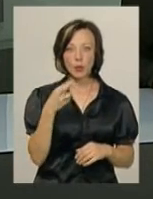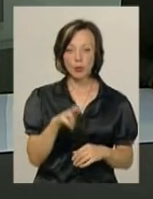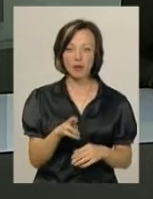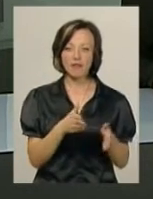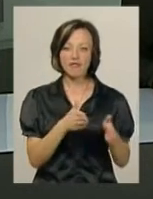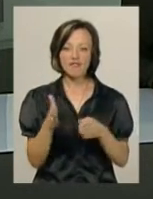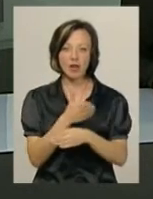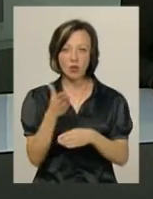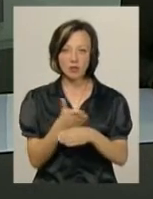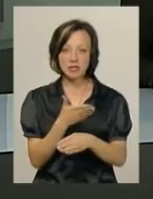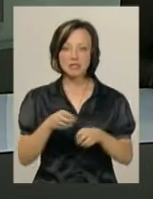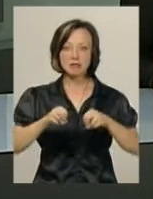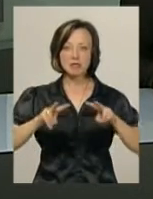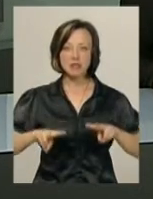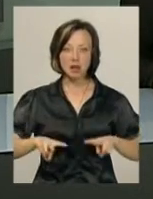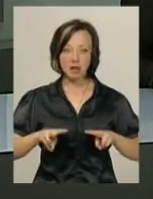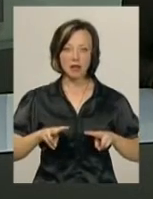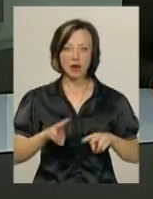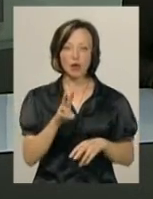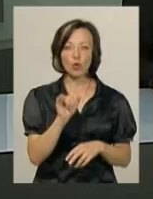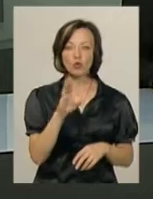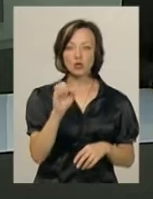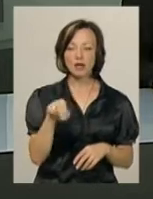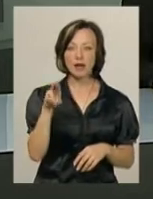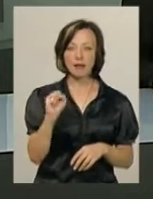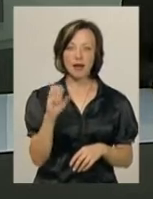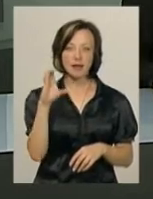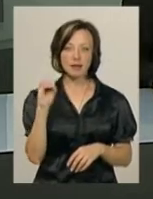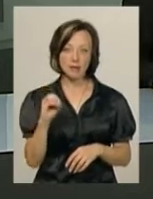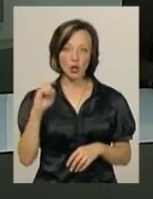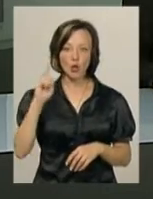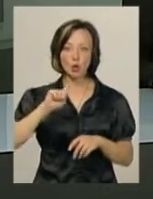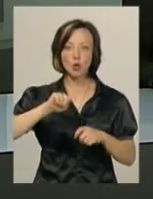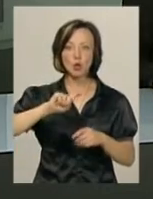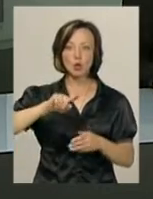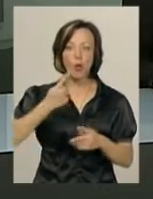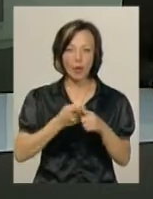виготовила, крім інших гобеленів, спеціальний кушадаси – так називається одне із турецьких міст.